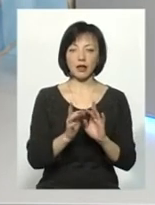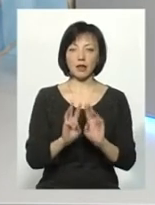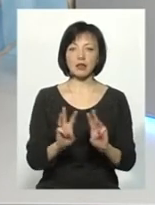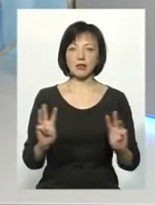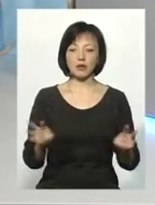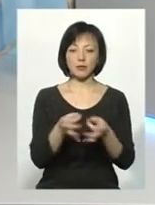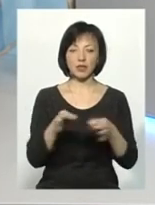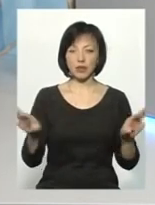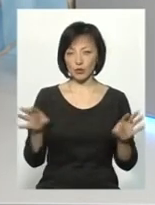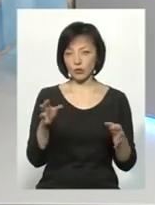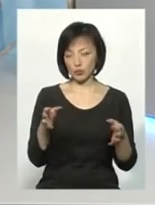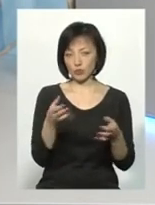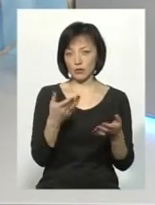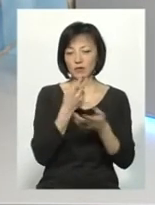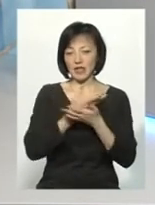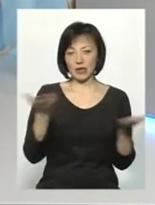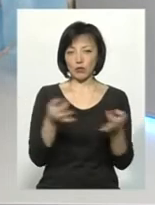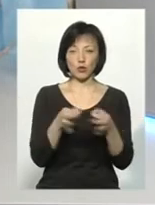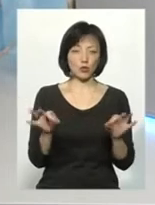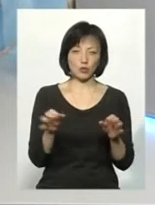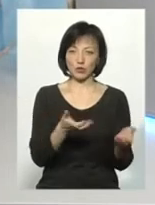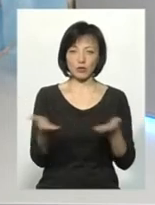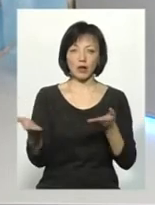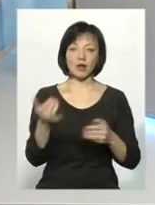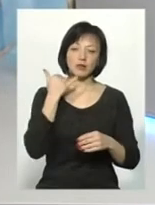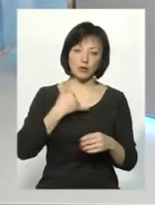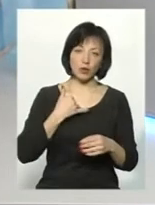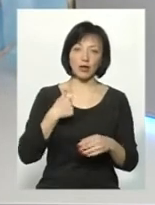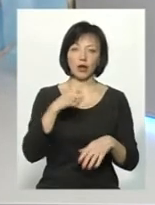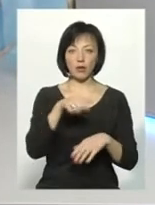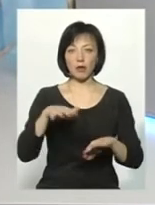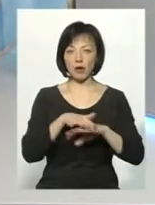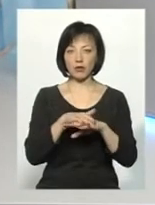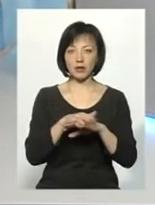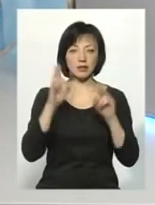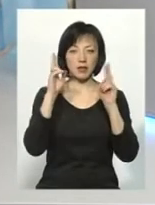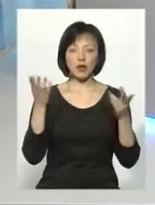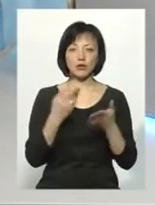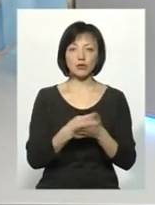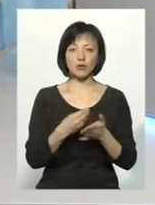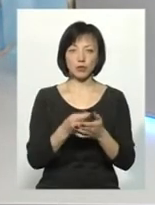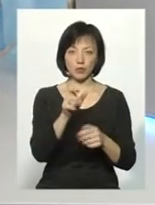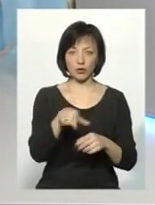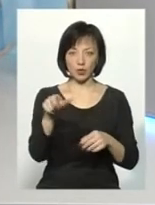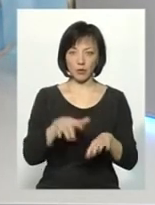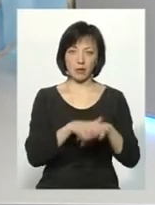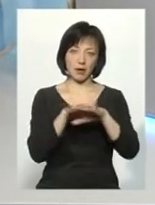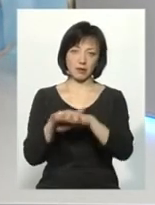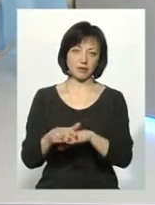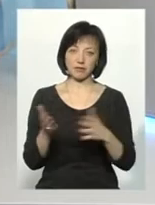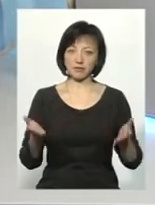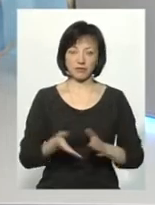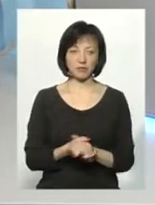в відкритому доступі. Іноді до мене дзвонять і питають на рахунку. Я навіть не знаю, яку суму коштів людина чи